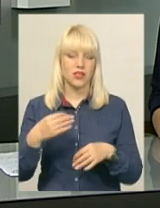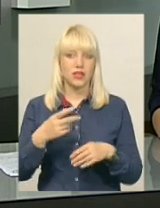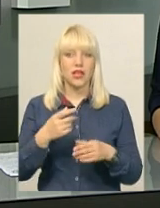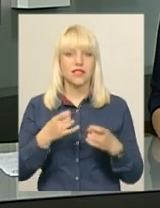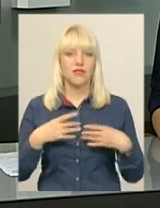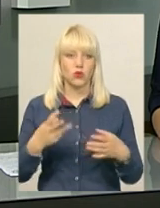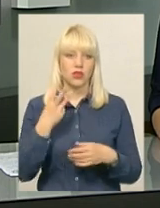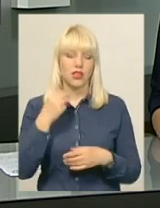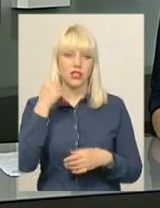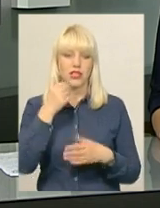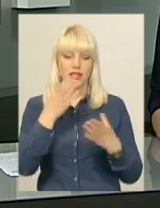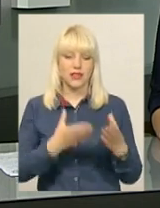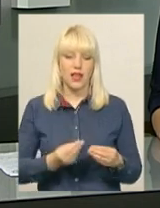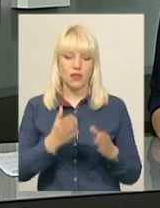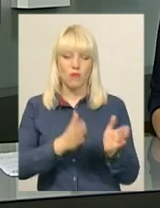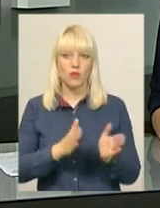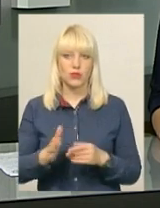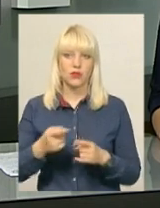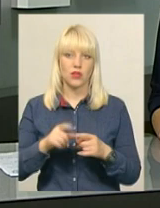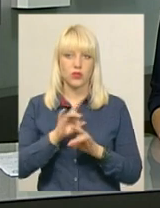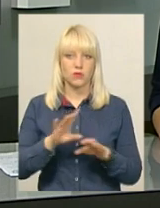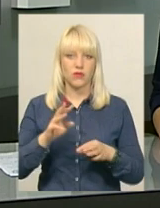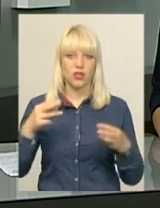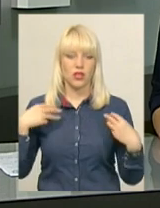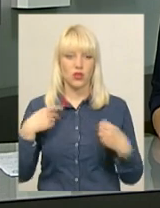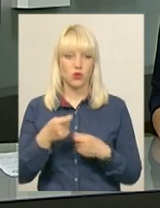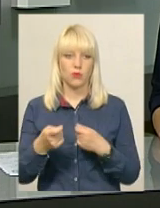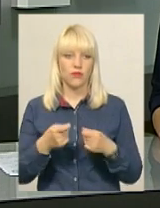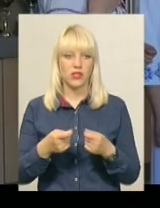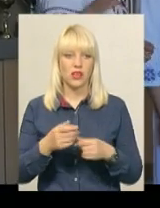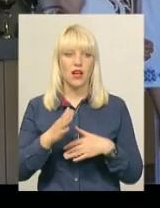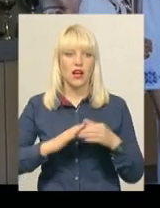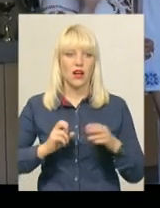рік поспіль, розповів начальник управління кадрового забезпечення Ігор Лисий.